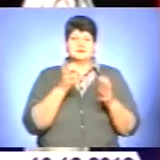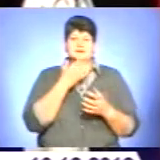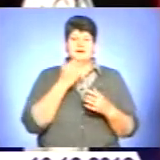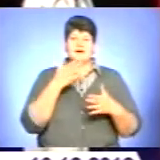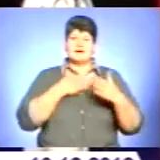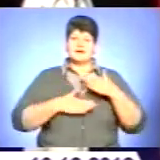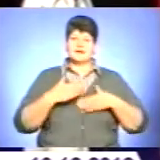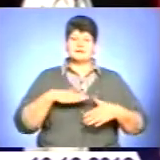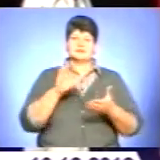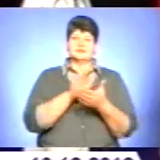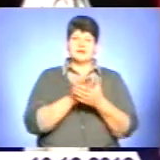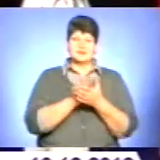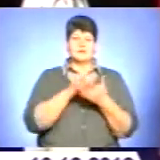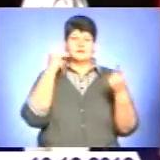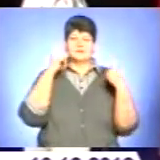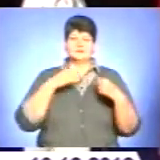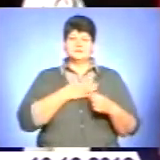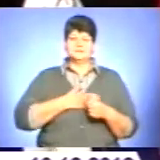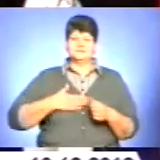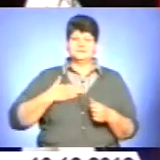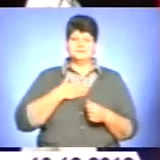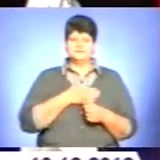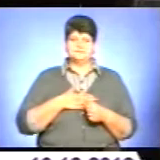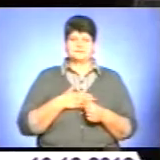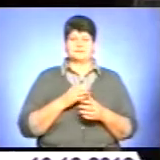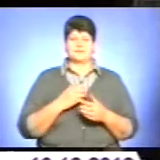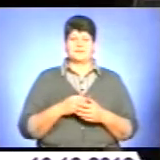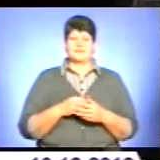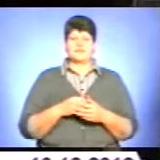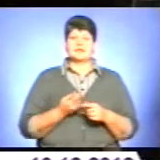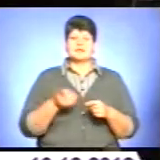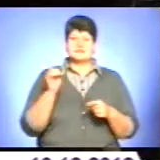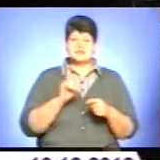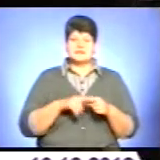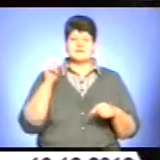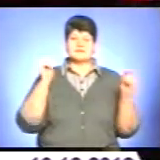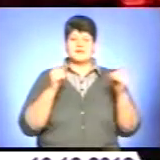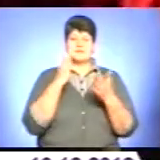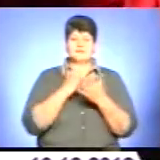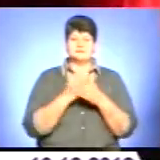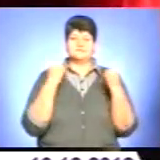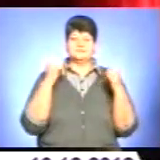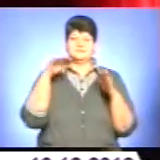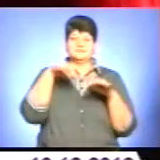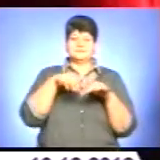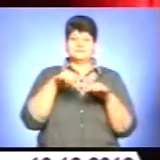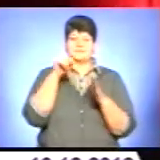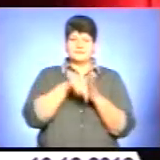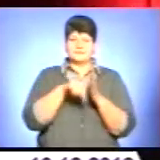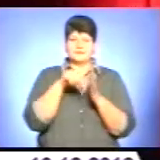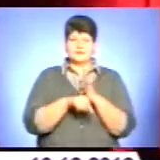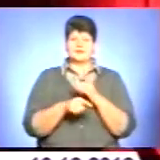радістю знайомств, творчою напругою, хвилюваннями і вболіваннями. Адже цей фестиваль має глибоке коріння і славні традиції,